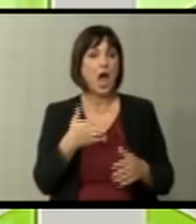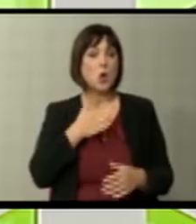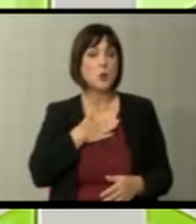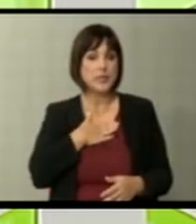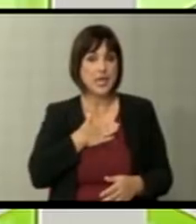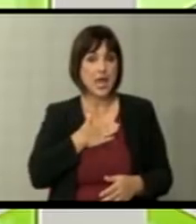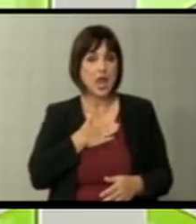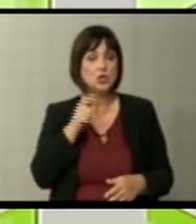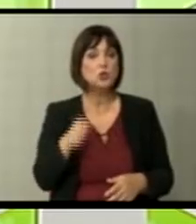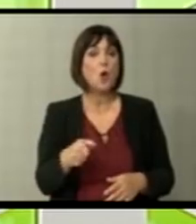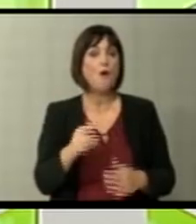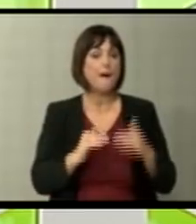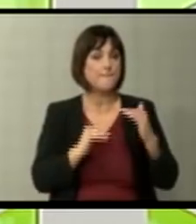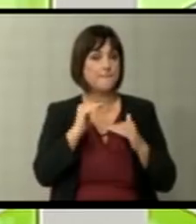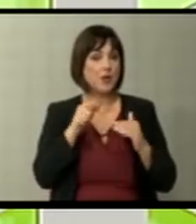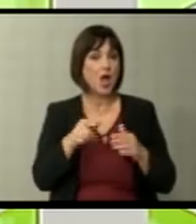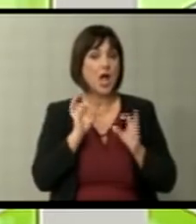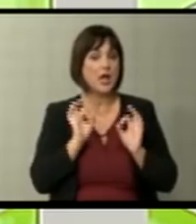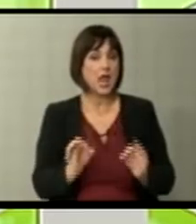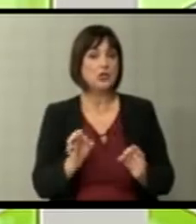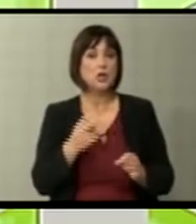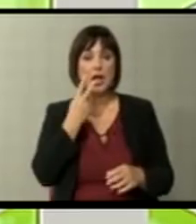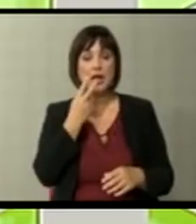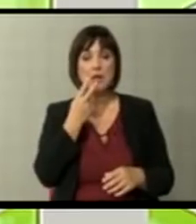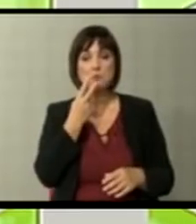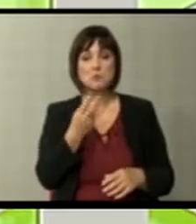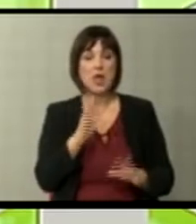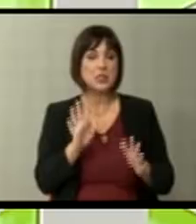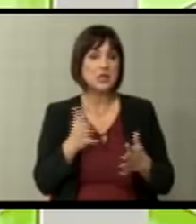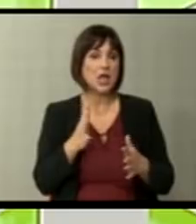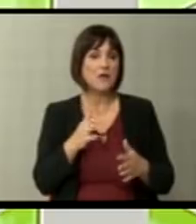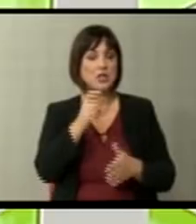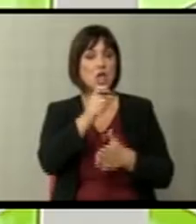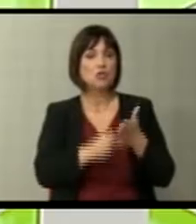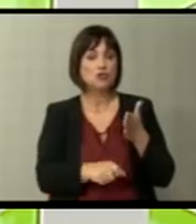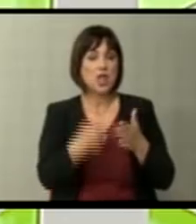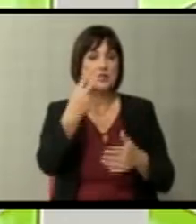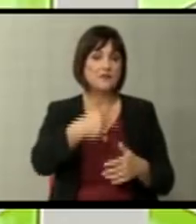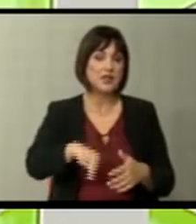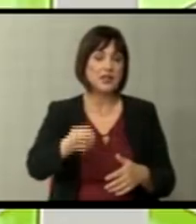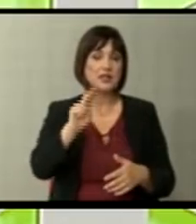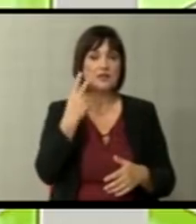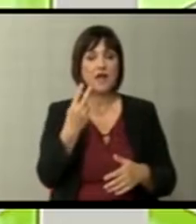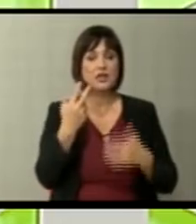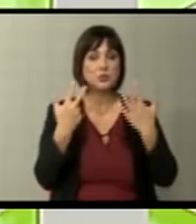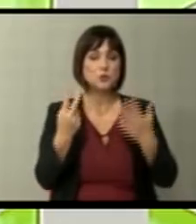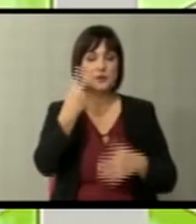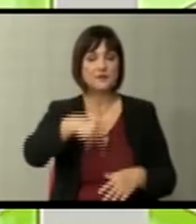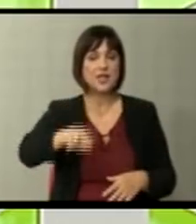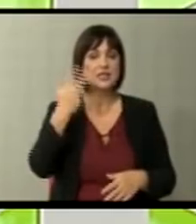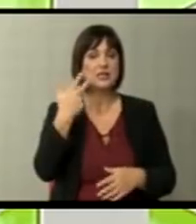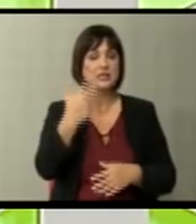ние со оваа методологија, реално, гледавме некаде да се зашлениме 2028-2030,